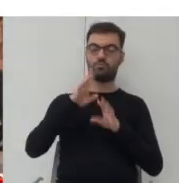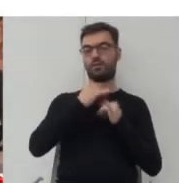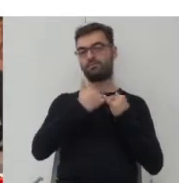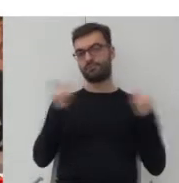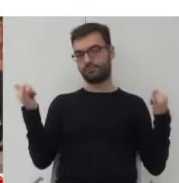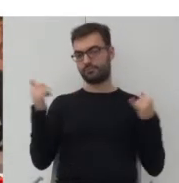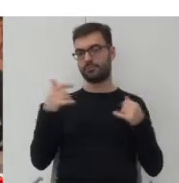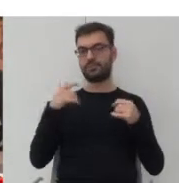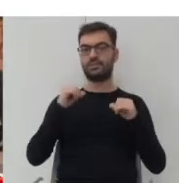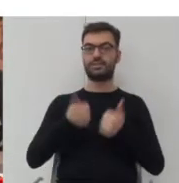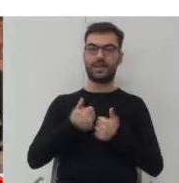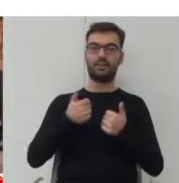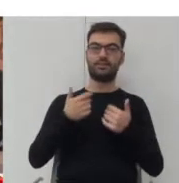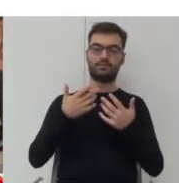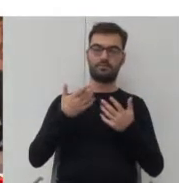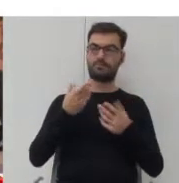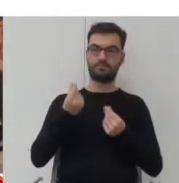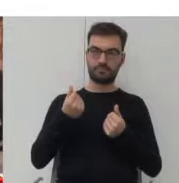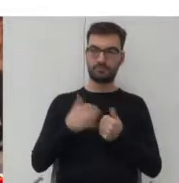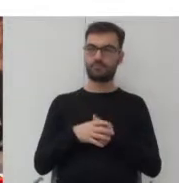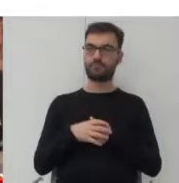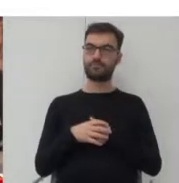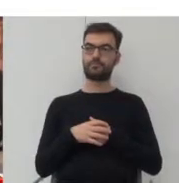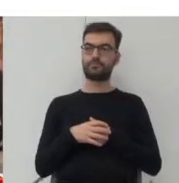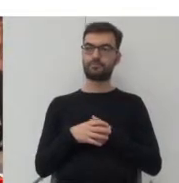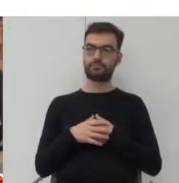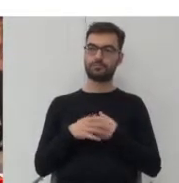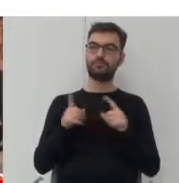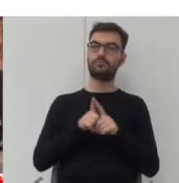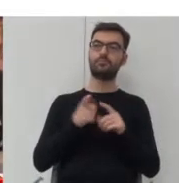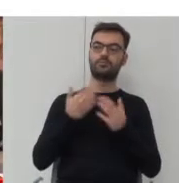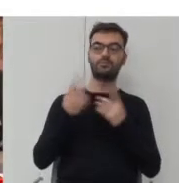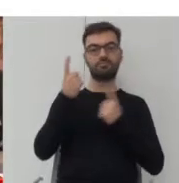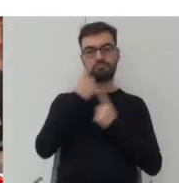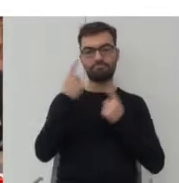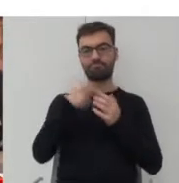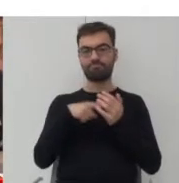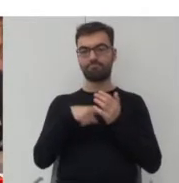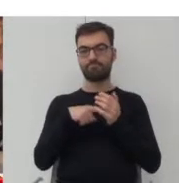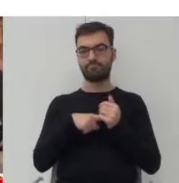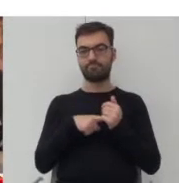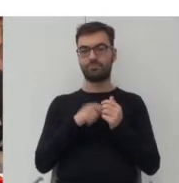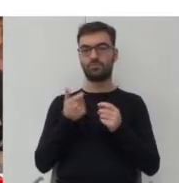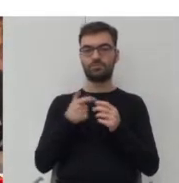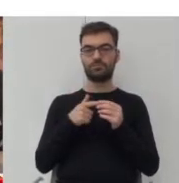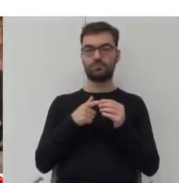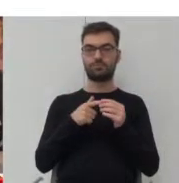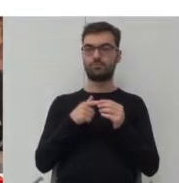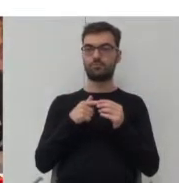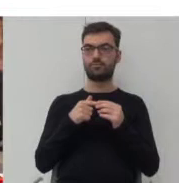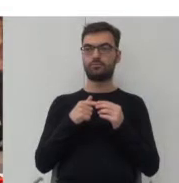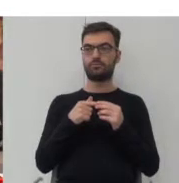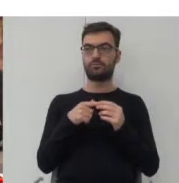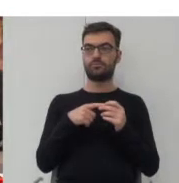stan posiadania i właśnie też myśląc o tym nad czym a przepraszam to jakby